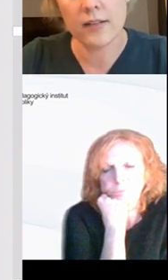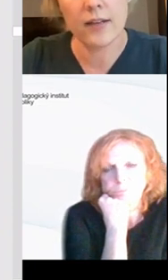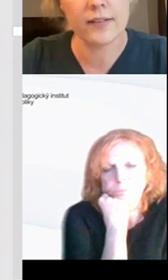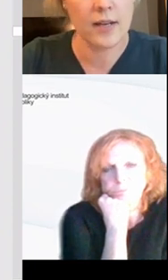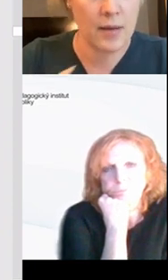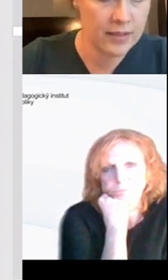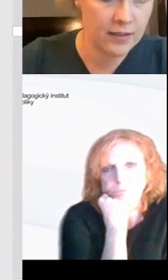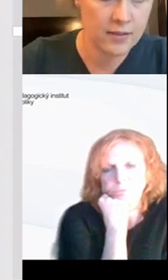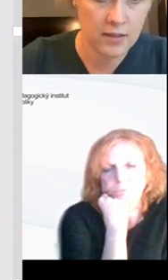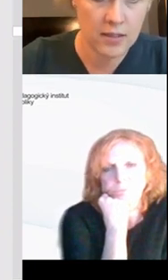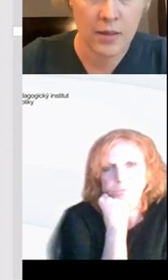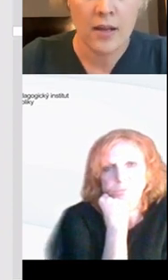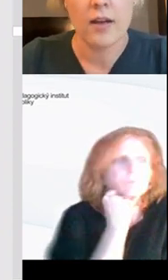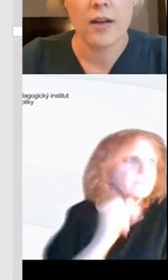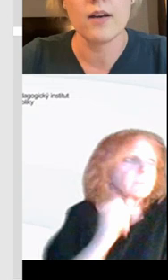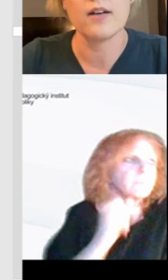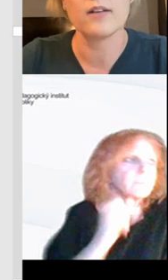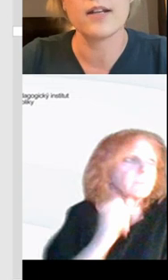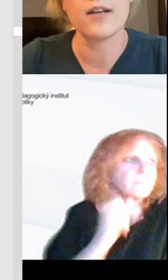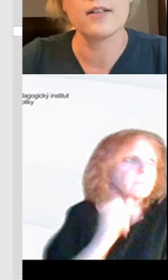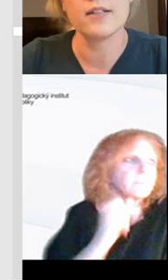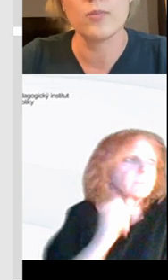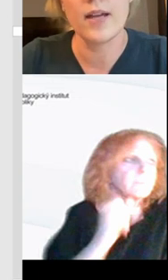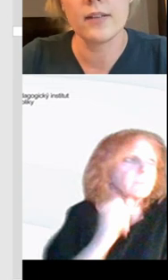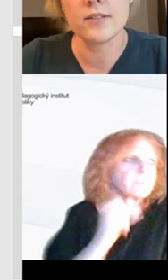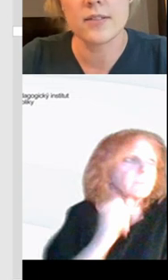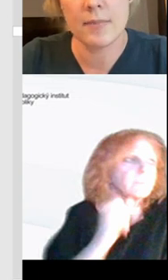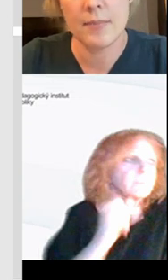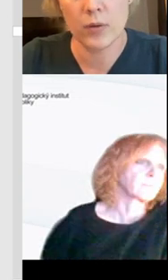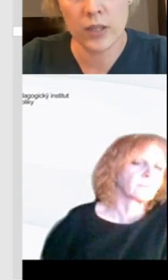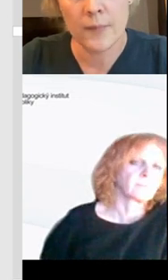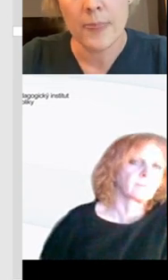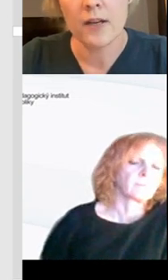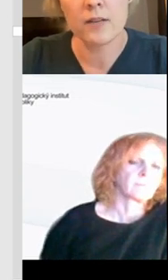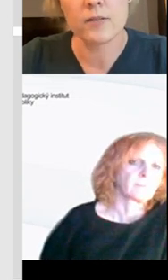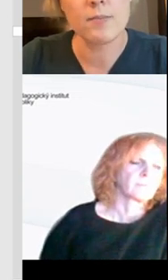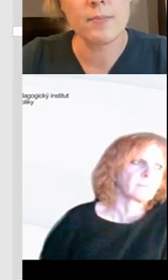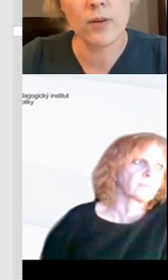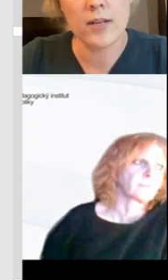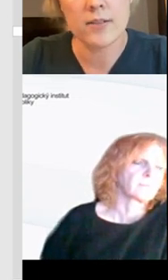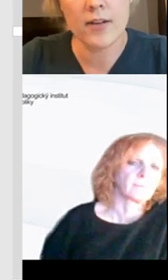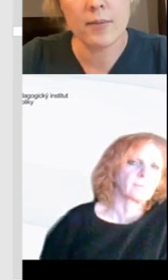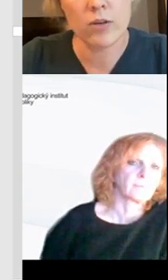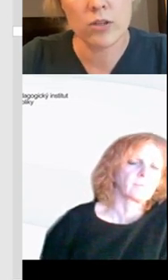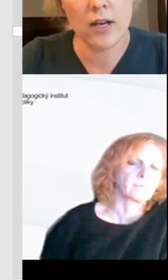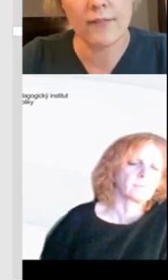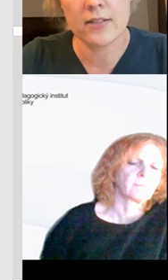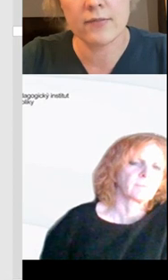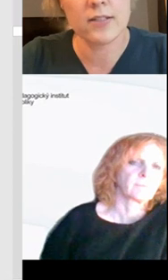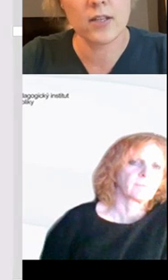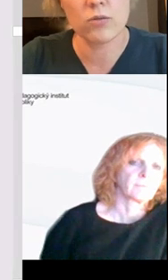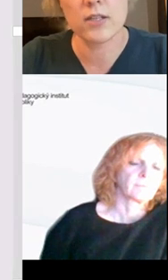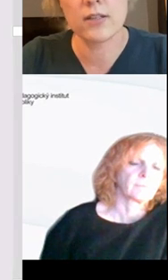nějaké ty strategie, které máme hnedka zatím, které je dobré s nimi projít. Třeba pro nás je velmi